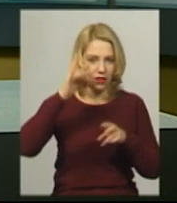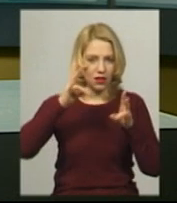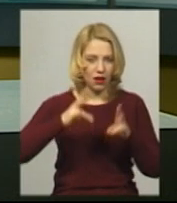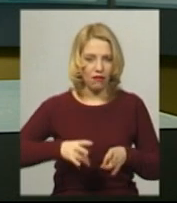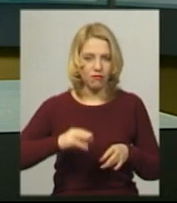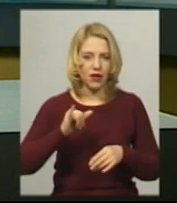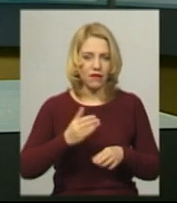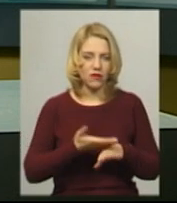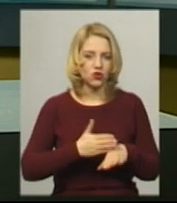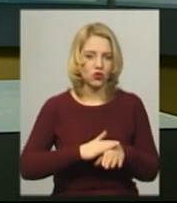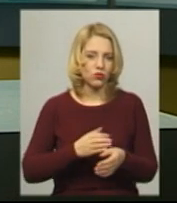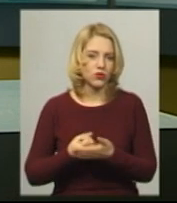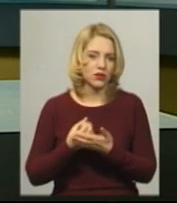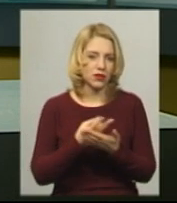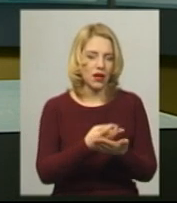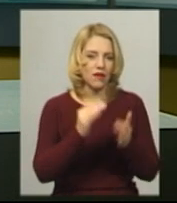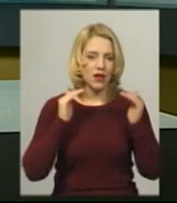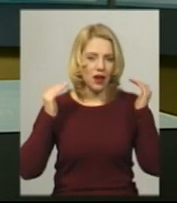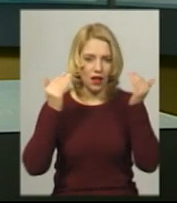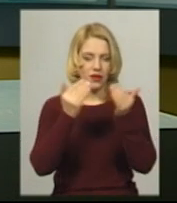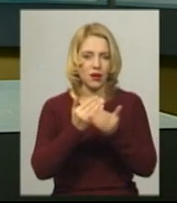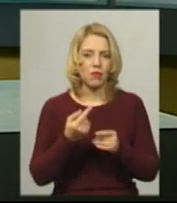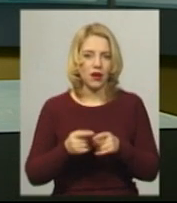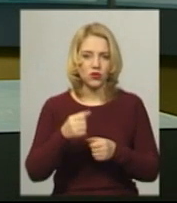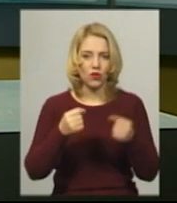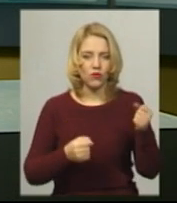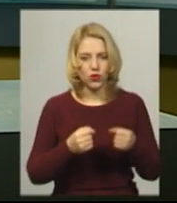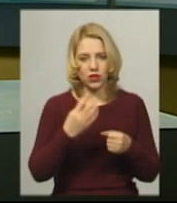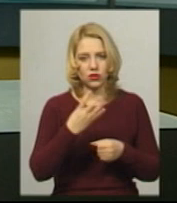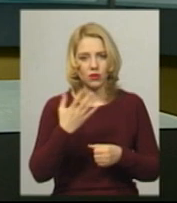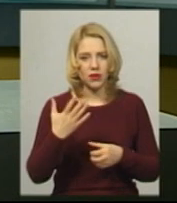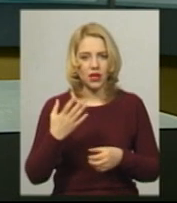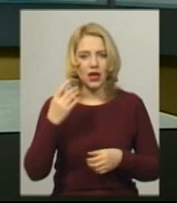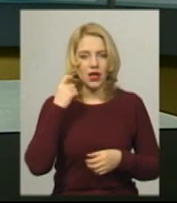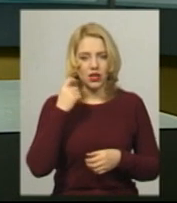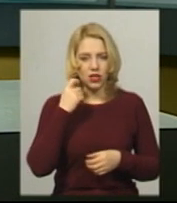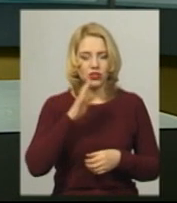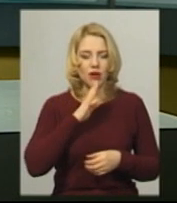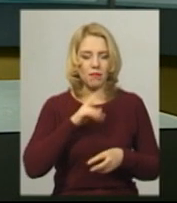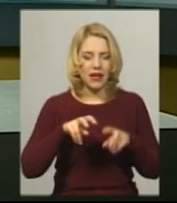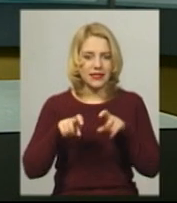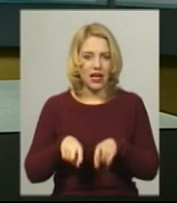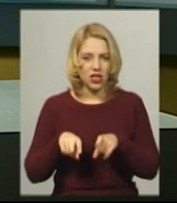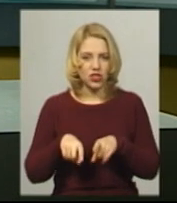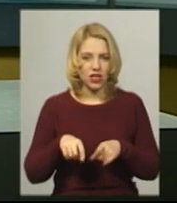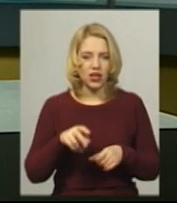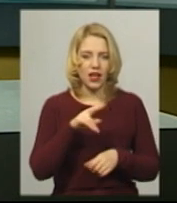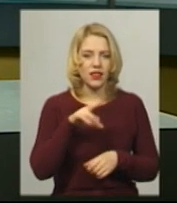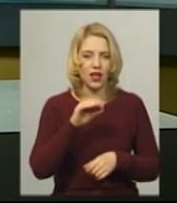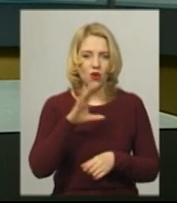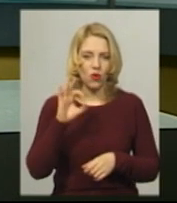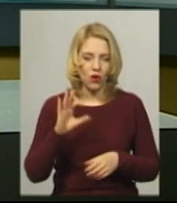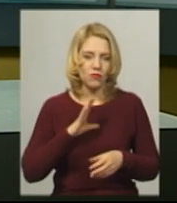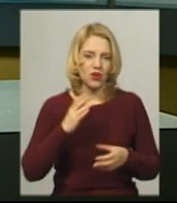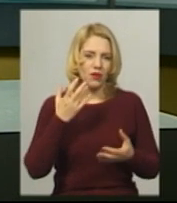у важкому стані його ушпитали до реанімації. Водія та 45-річної пасажирки автівки «Део» діагностували забійні рани